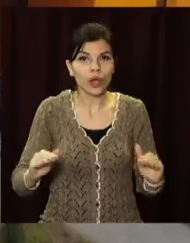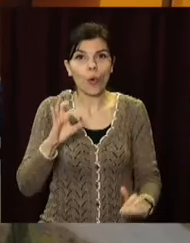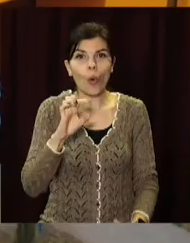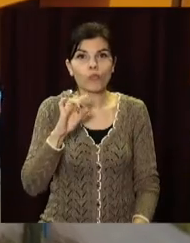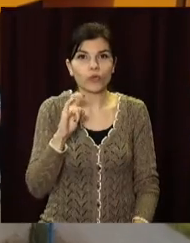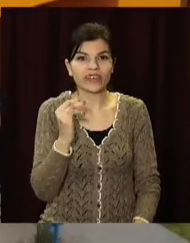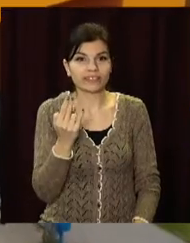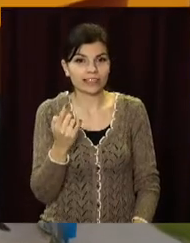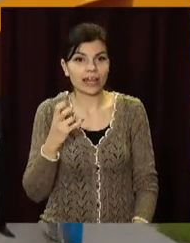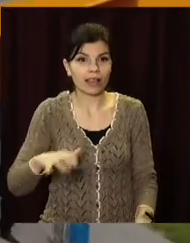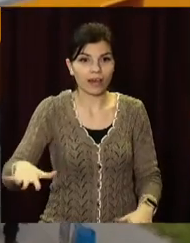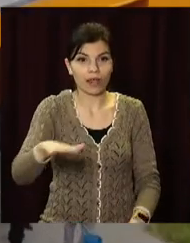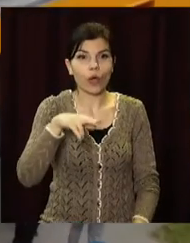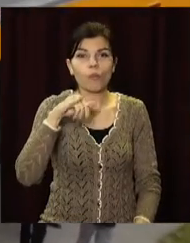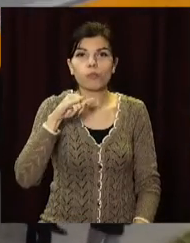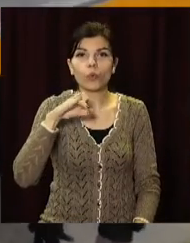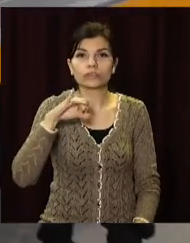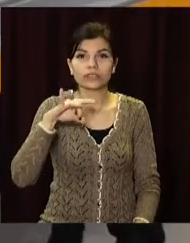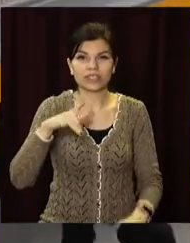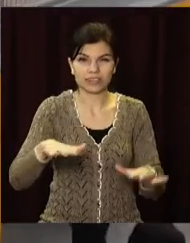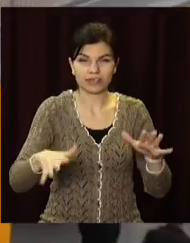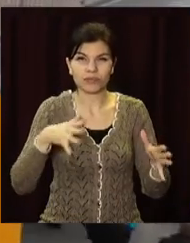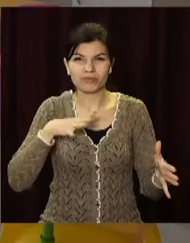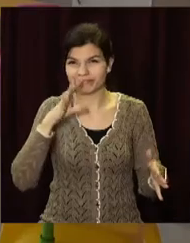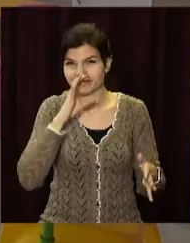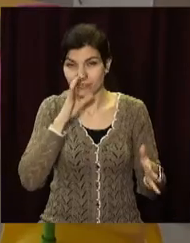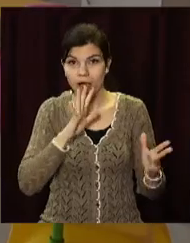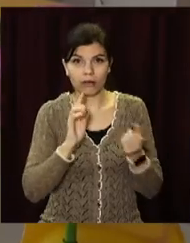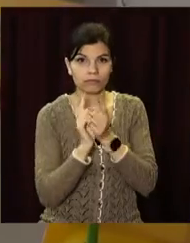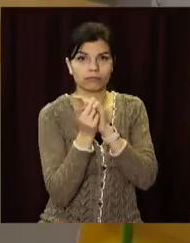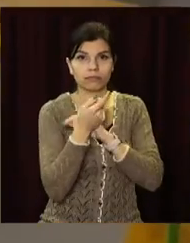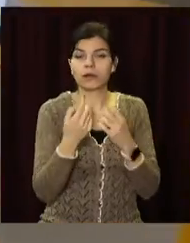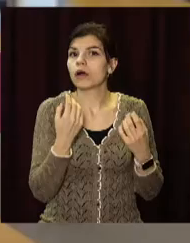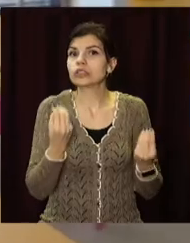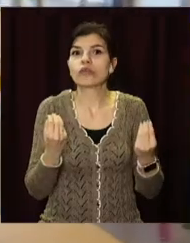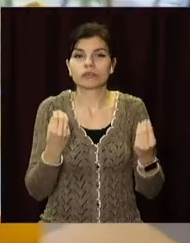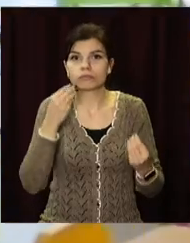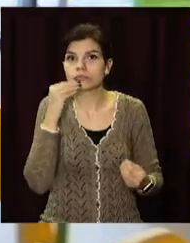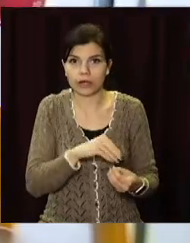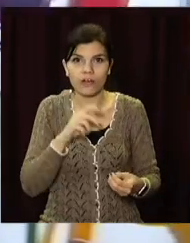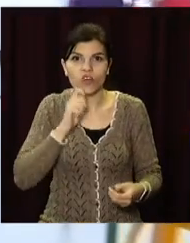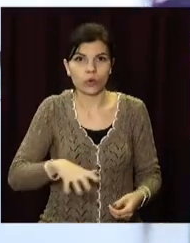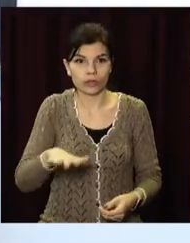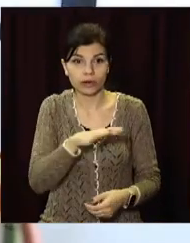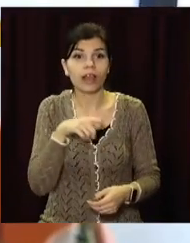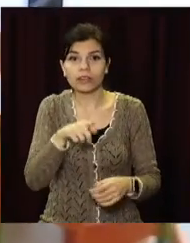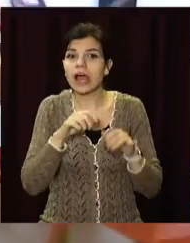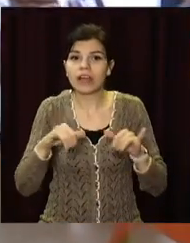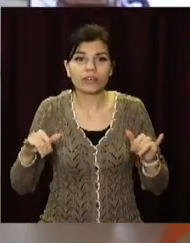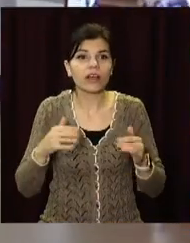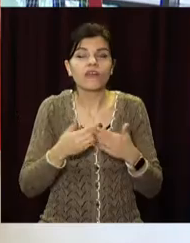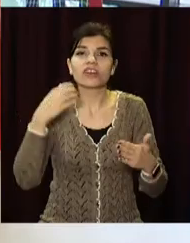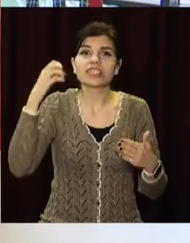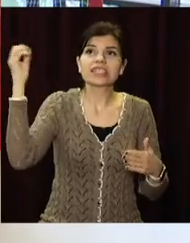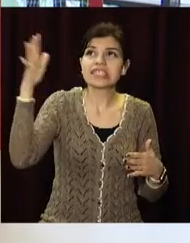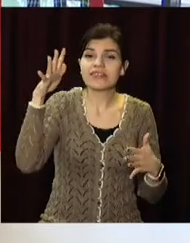Обухівці, збудований на пустирі три роки тому, здобув славу найсучаснішого та унікального в Україні. Для гармонійного розвитку дітей тут є все. Від